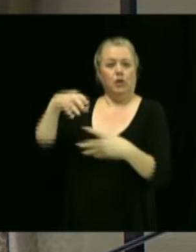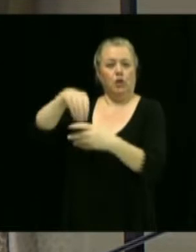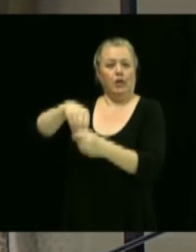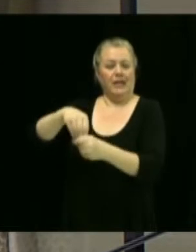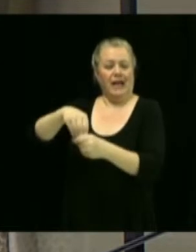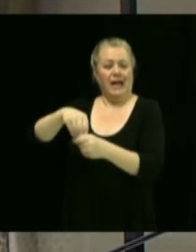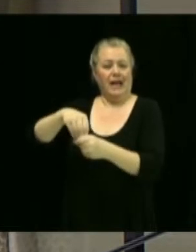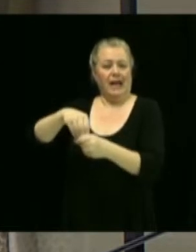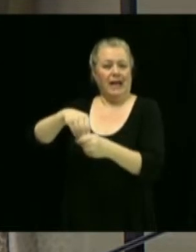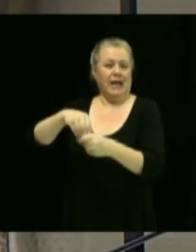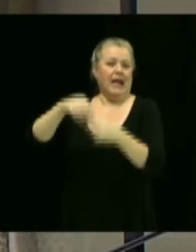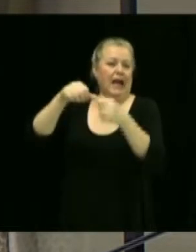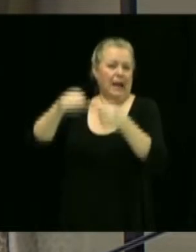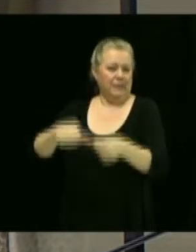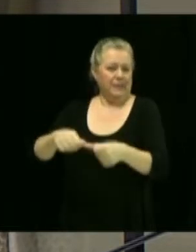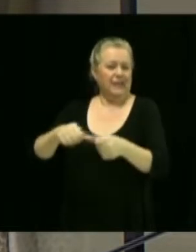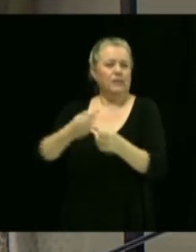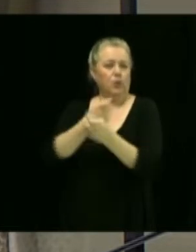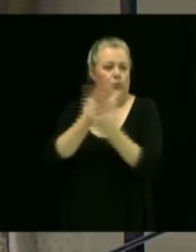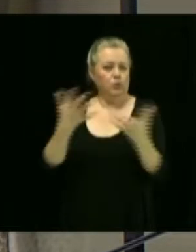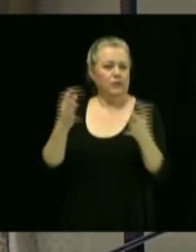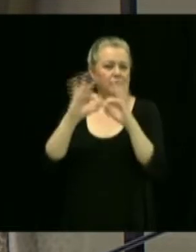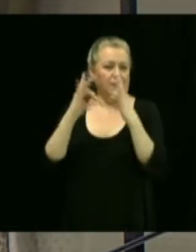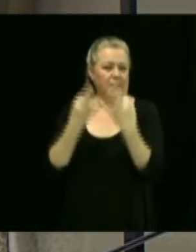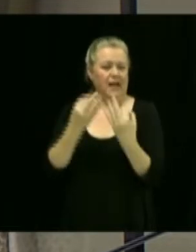multifamiliale H4.